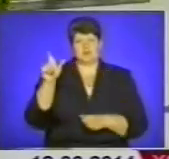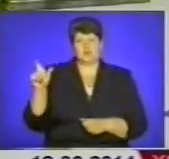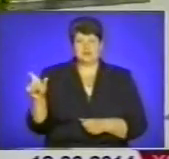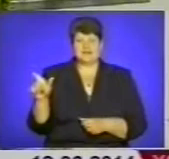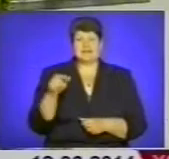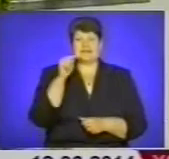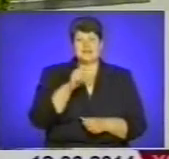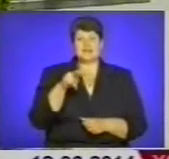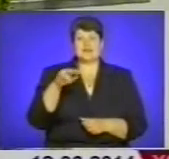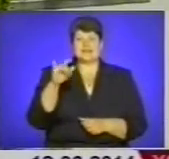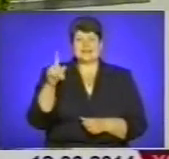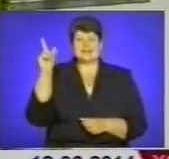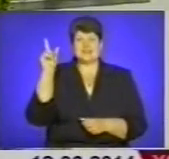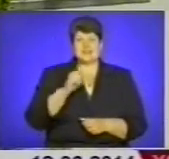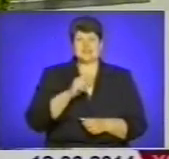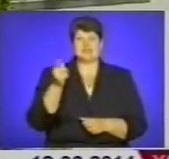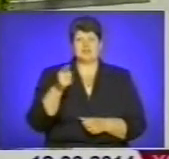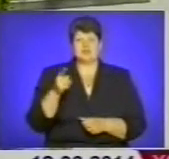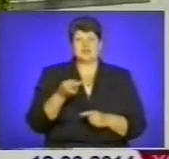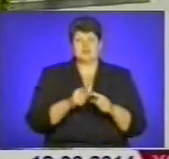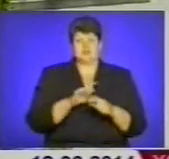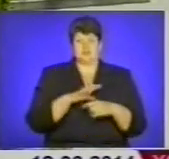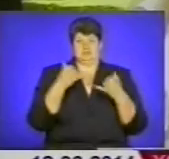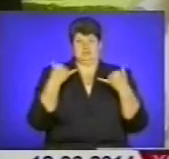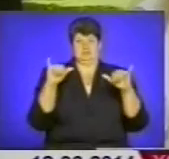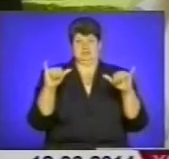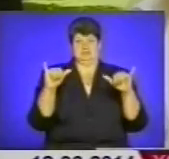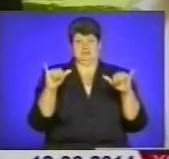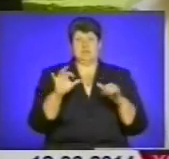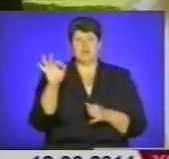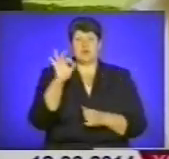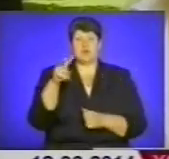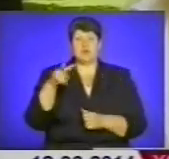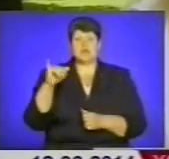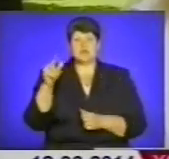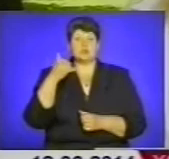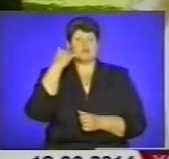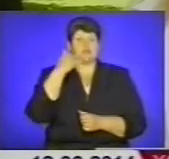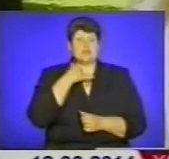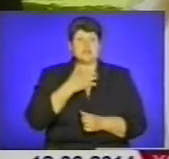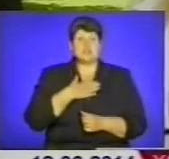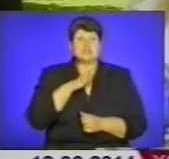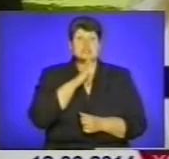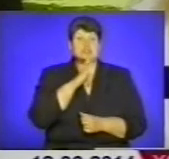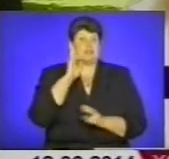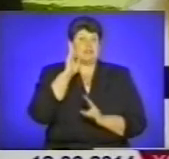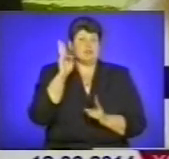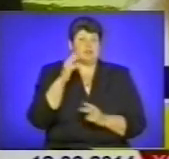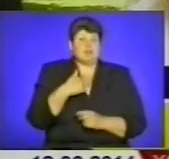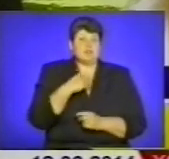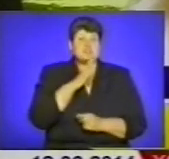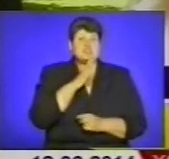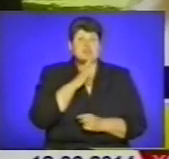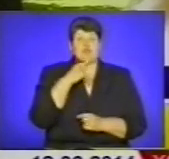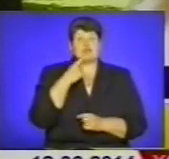що Ліза Шапошник їде до Тернополя, для місцевих було несподіванкою. Про Лізу подзвонила мені жінка, невідома мені жінка,